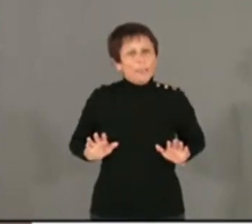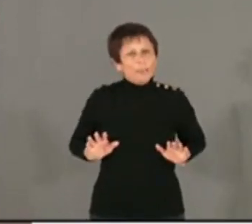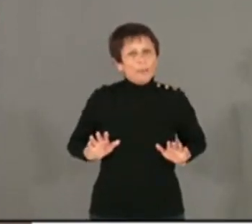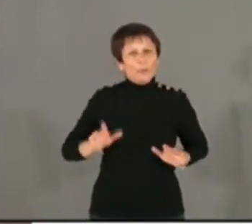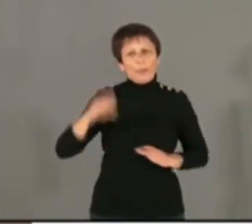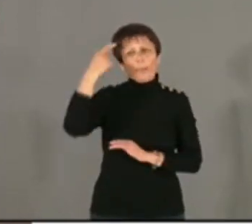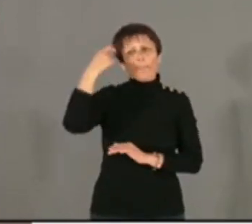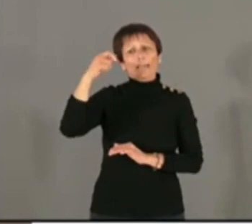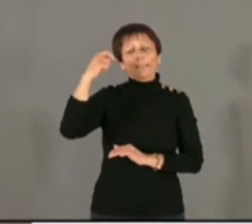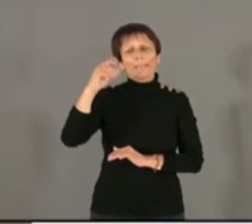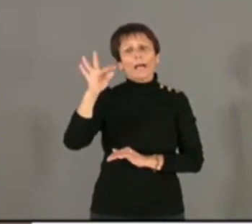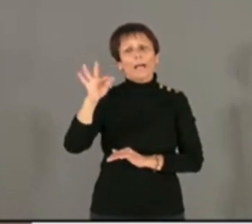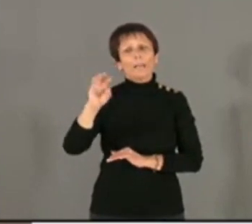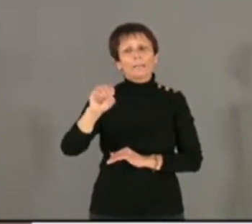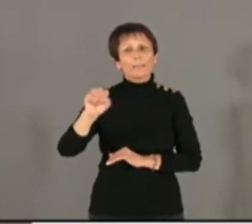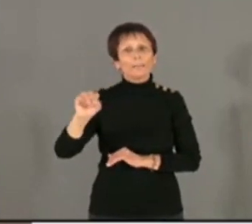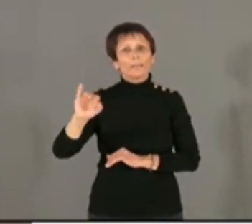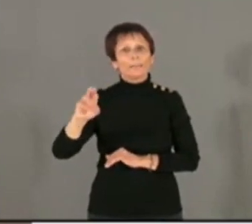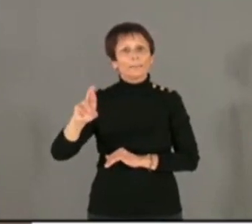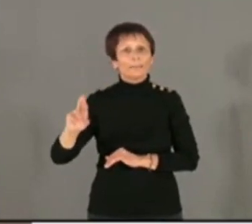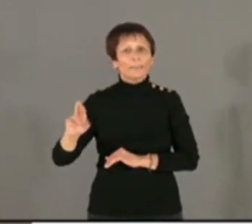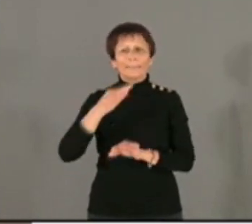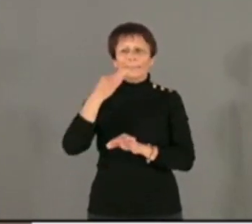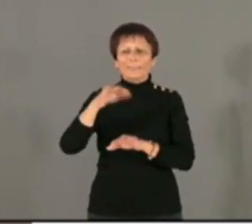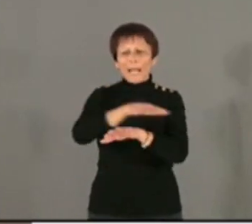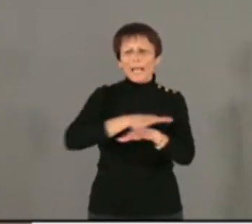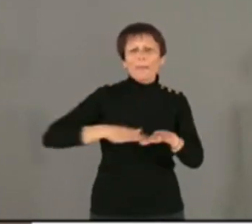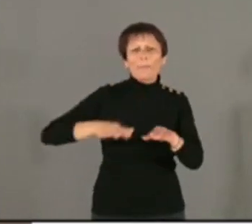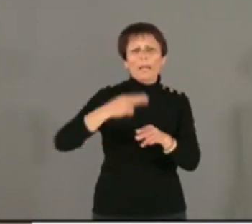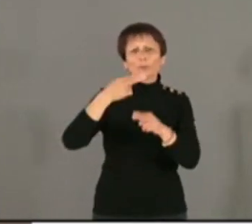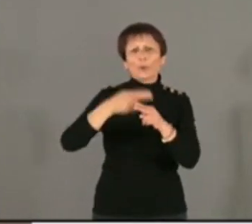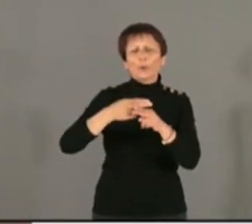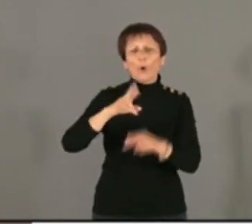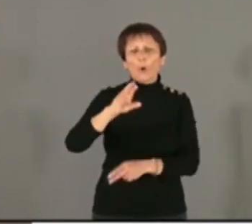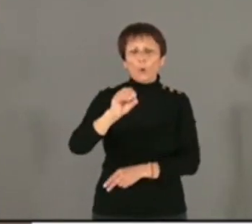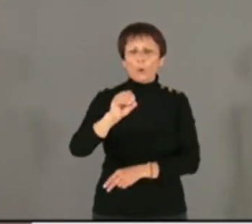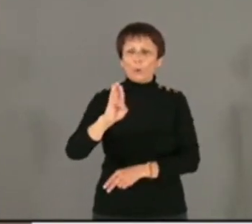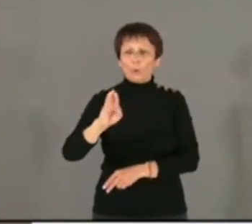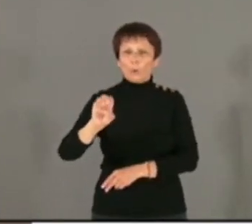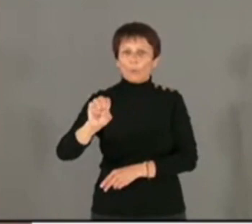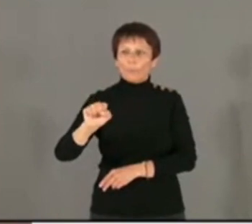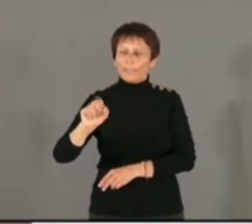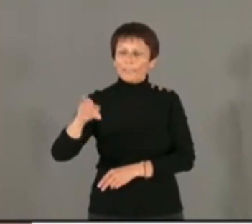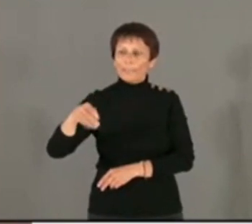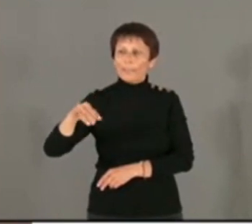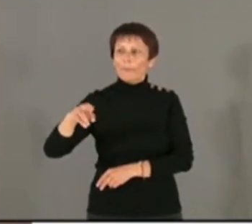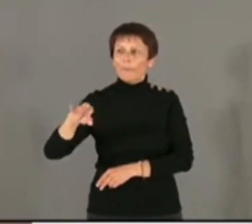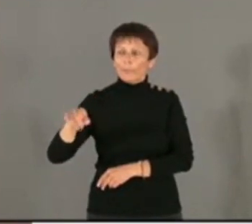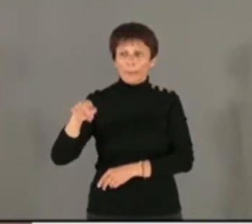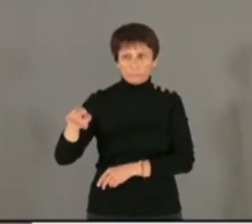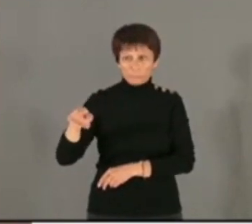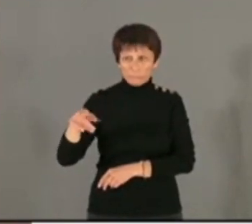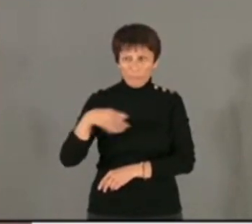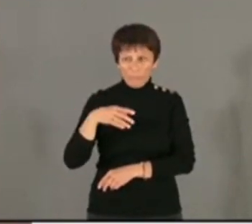président Tessier vous a rappelé qu'à Marseille, il y a cette place qui porte le nom de Robespierre et qui est un tortionnaire pour le